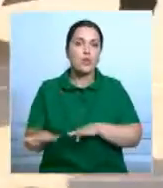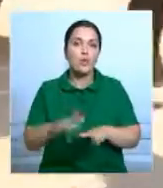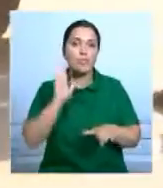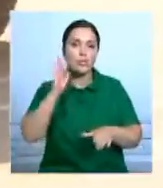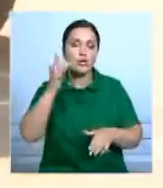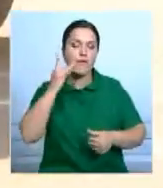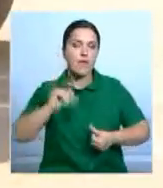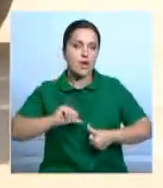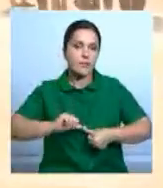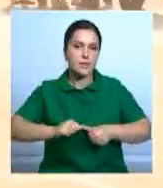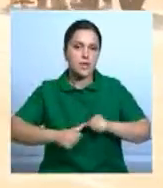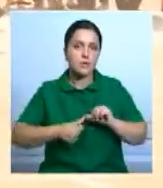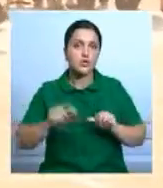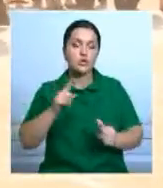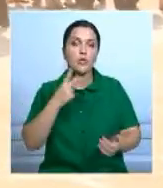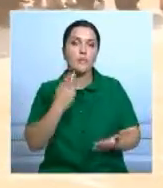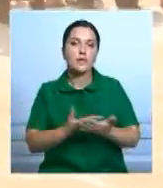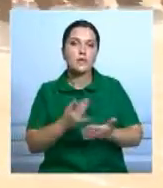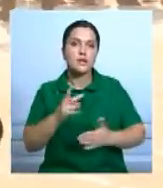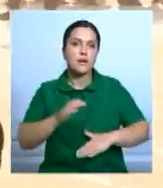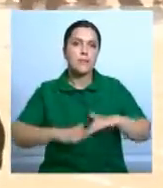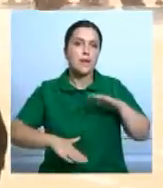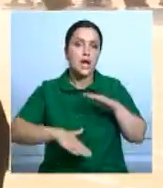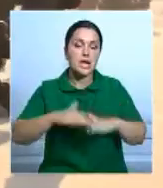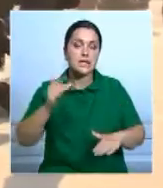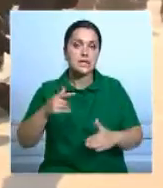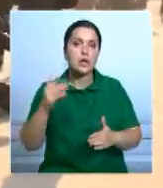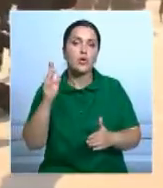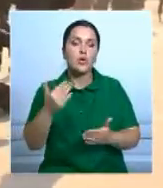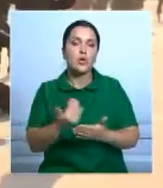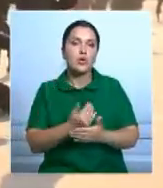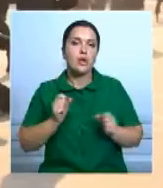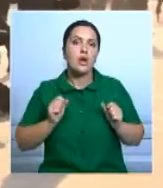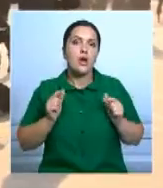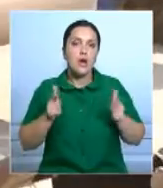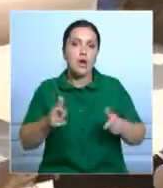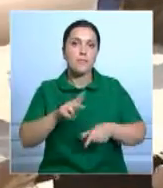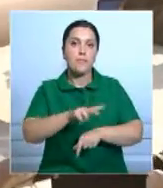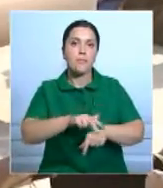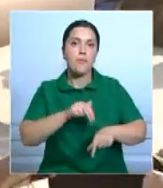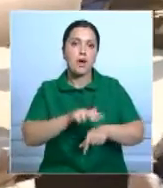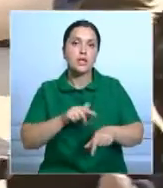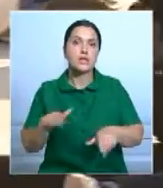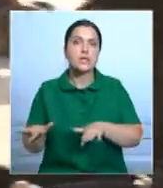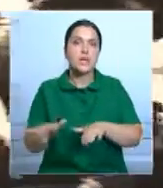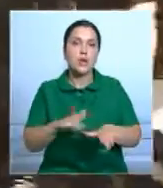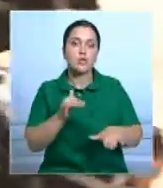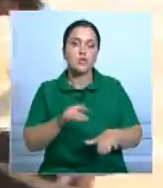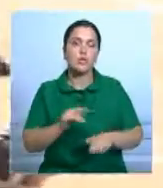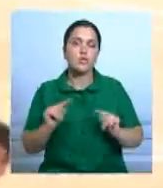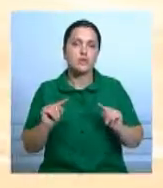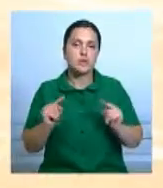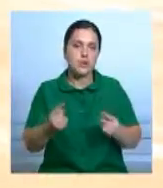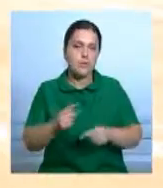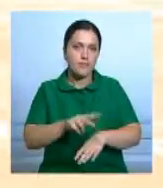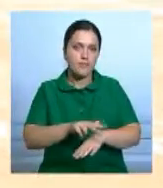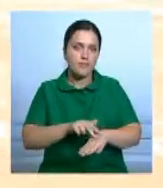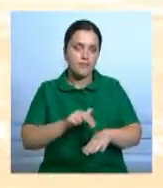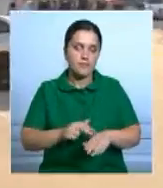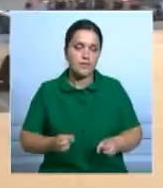мероприятия будут проводить на постоянной основе, чтобы показать на практике новобранцам дорожной патрульной полиции тактику ведения задержаний.